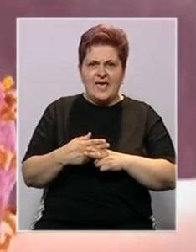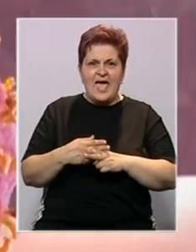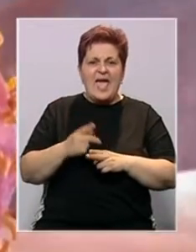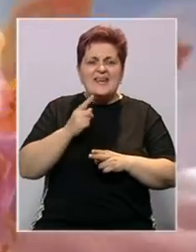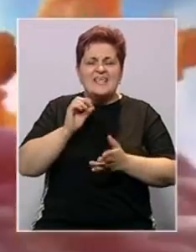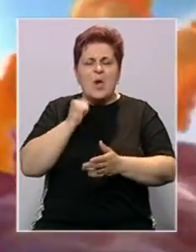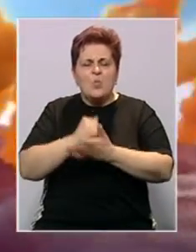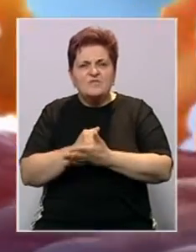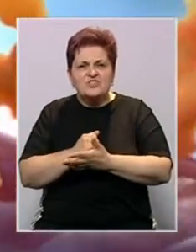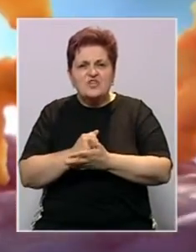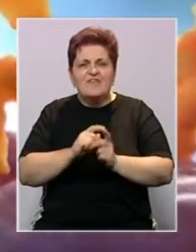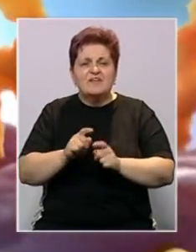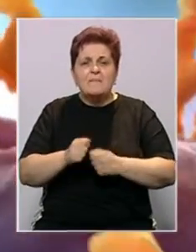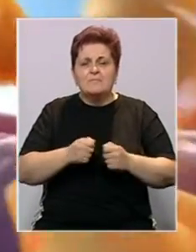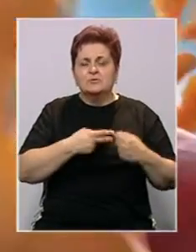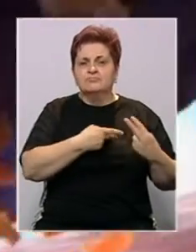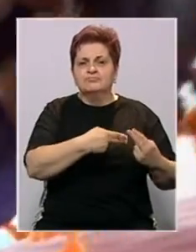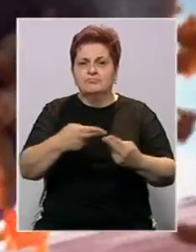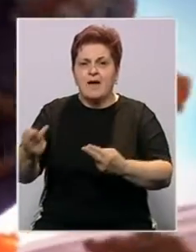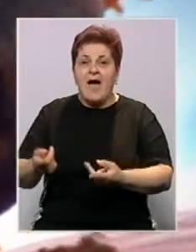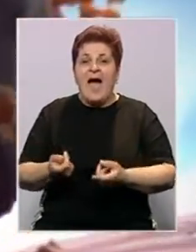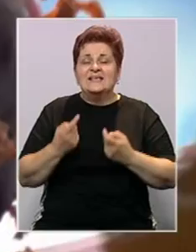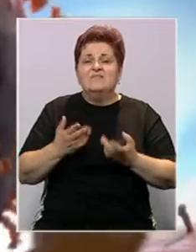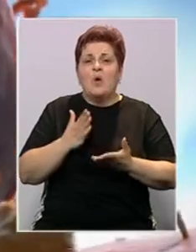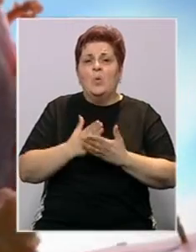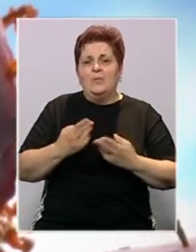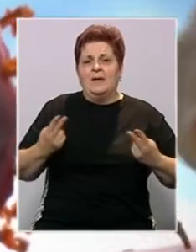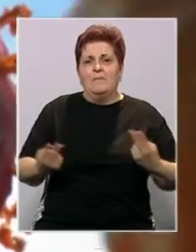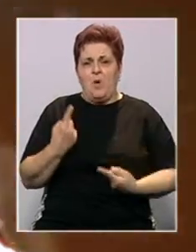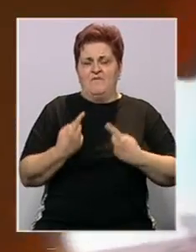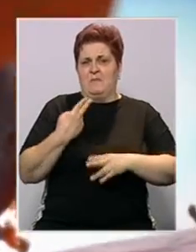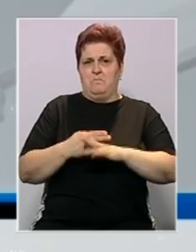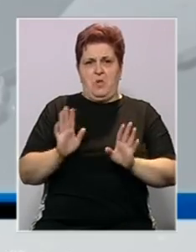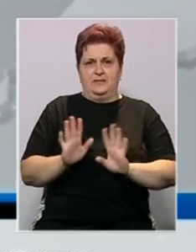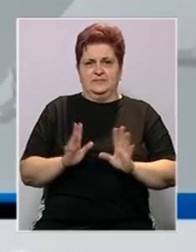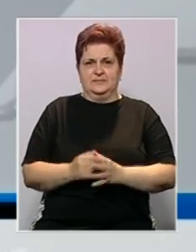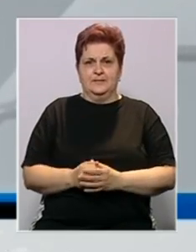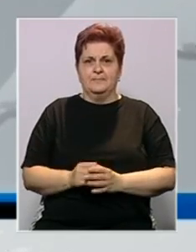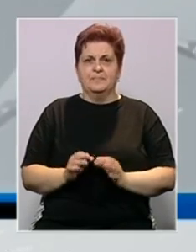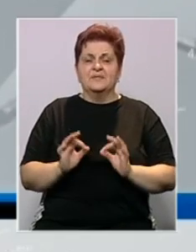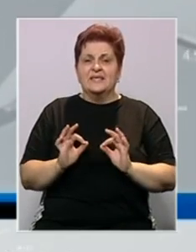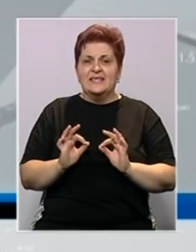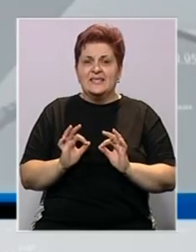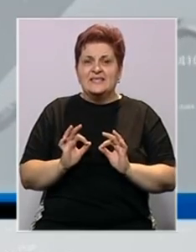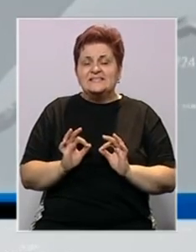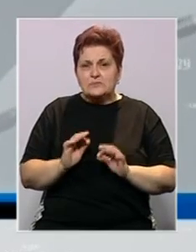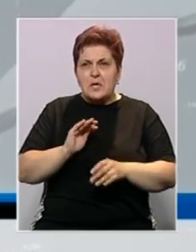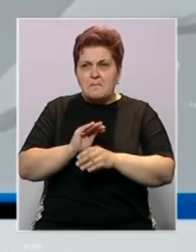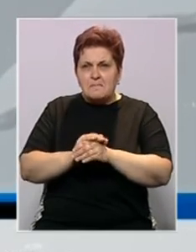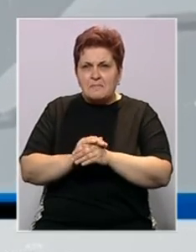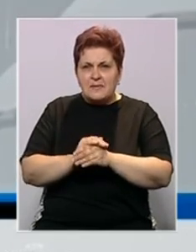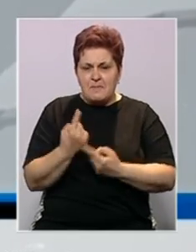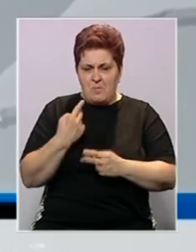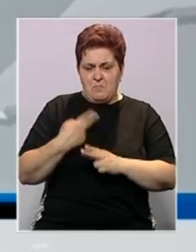nije rađeno. Virus se veoma brzo prenosi, ali izaziva uglavnom blage kliničke slike. Sigurno se da primjeriti da su kliničke